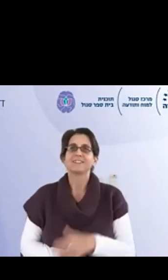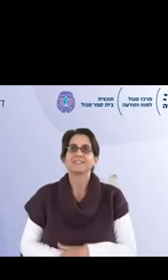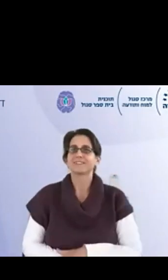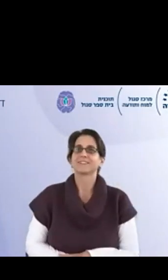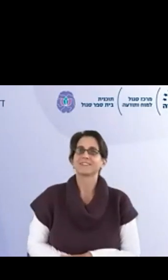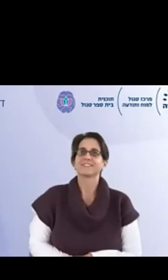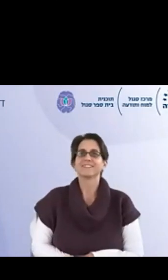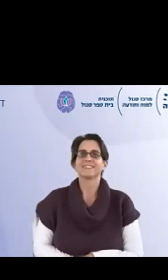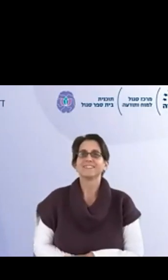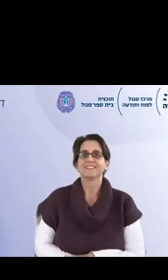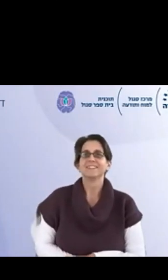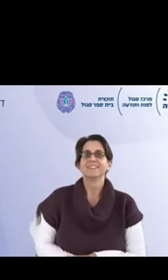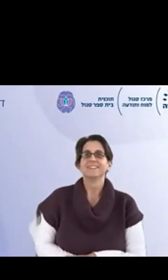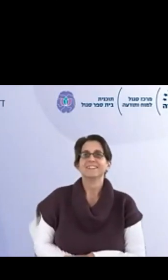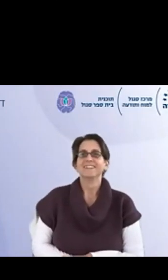שתכנעים.